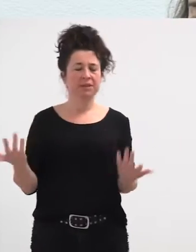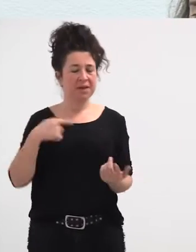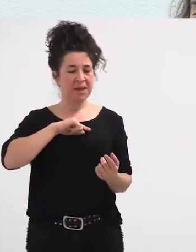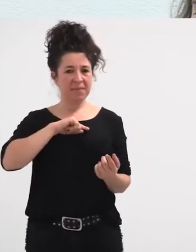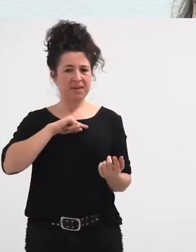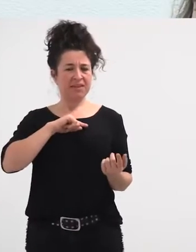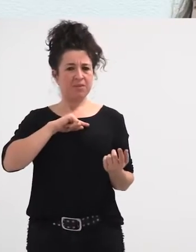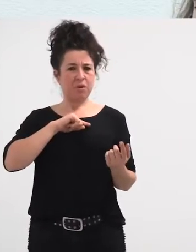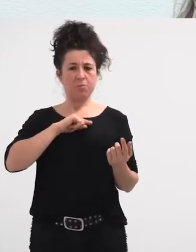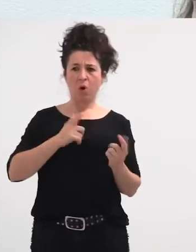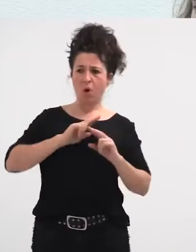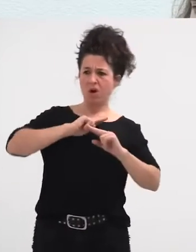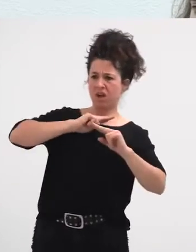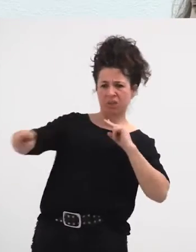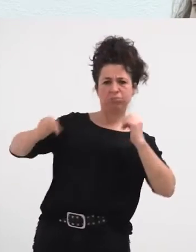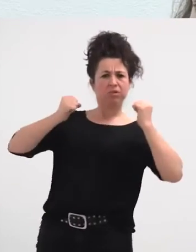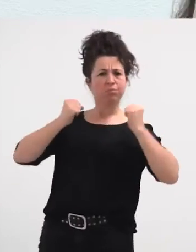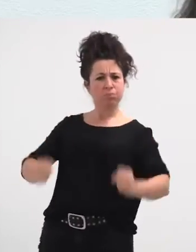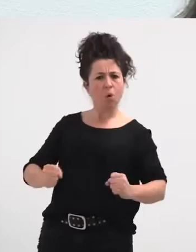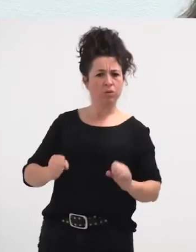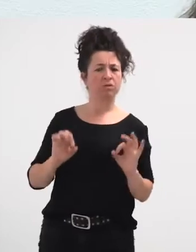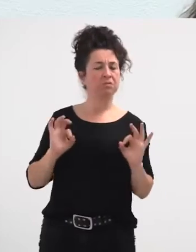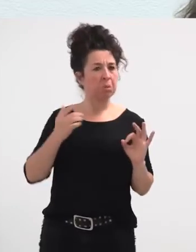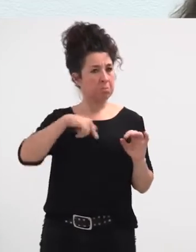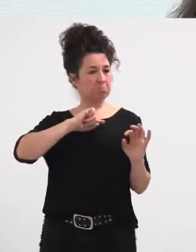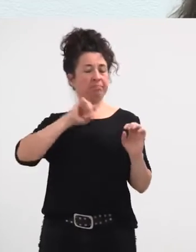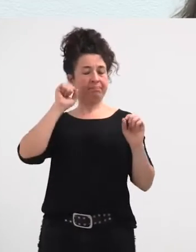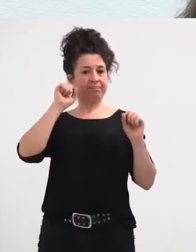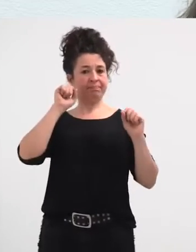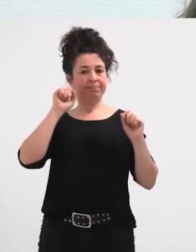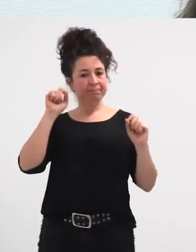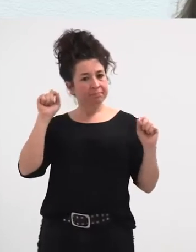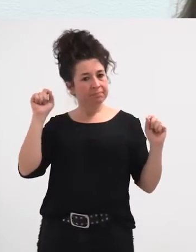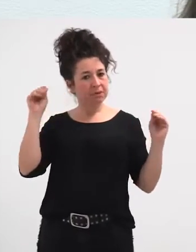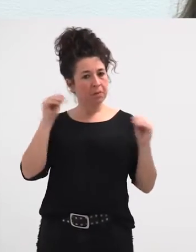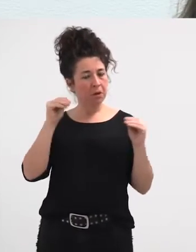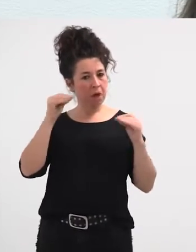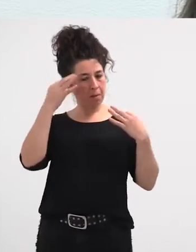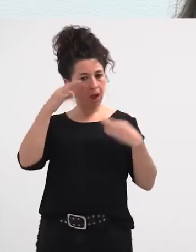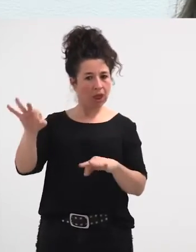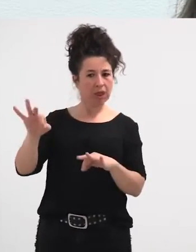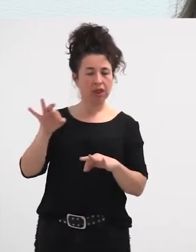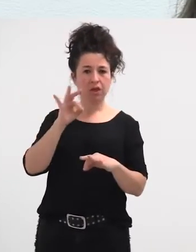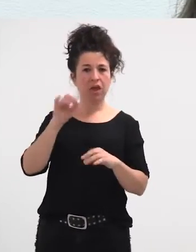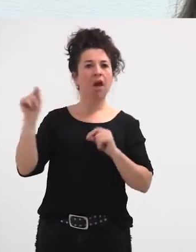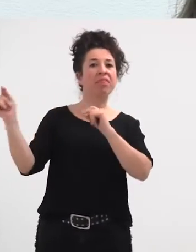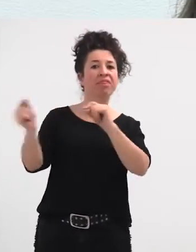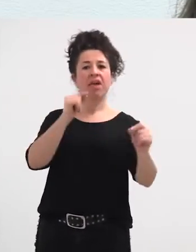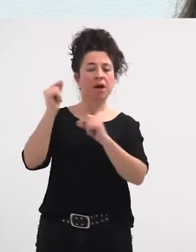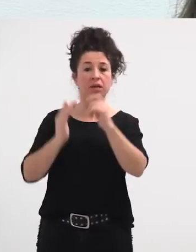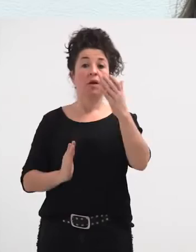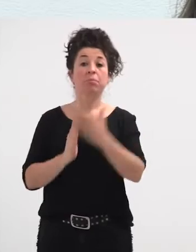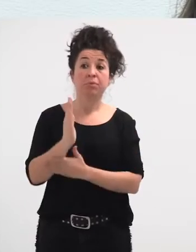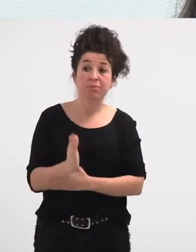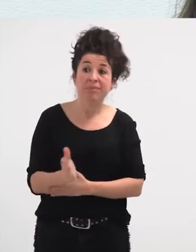erreakzio bat, nahiko bortitza, nahiko, nola baitere moztu zuena debatea, eta nire ustez, bazegoen debate, nahiko